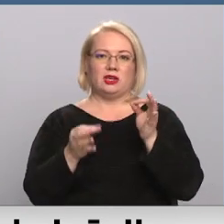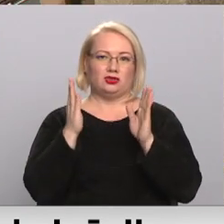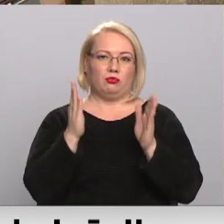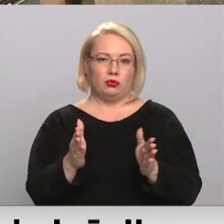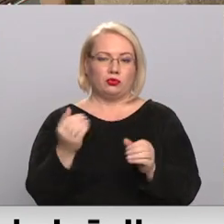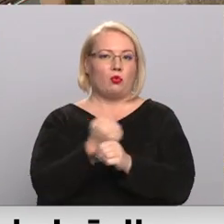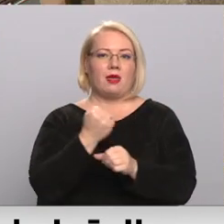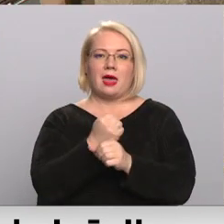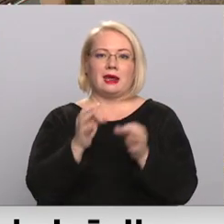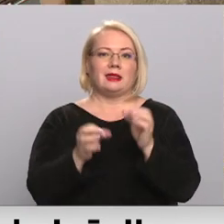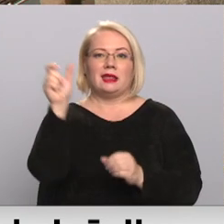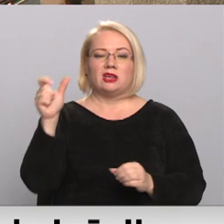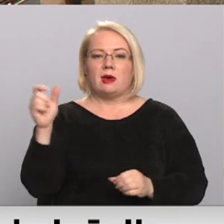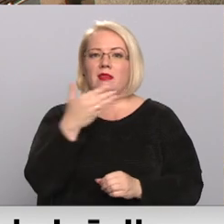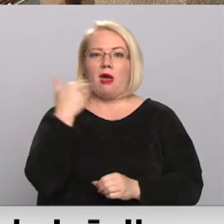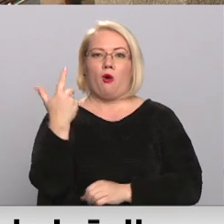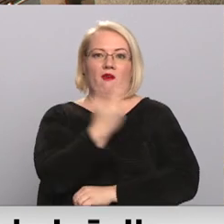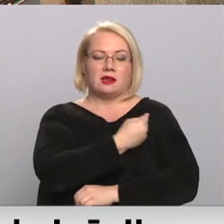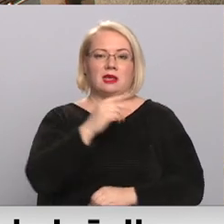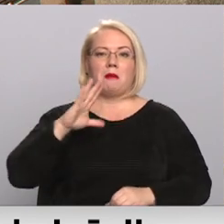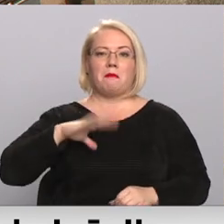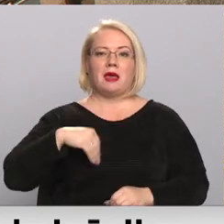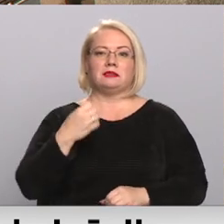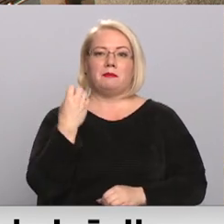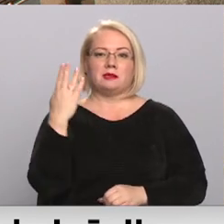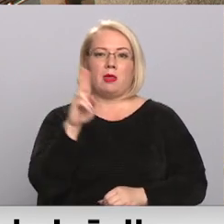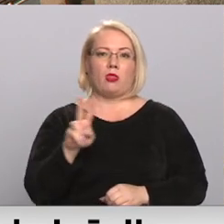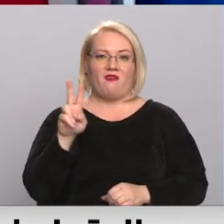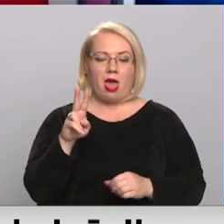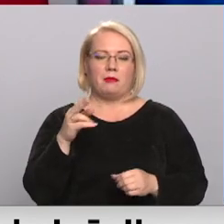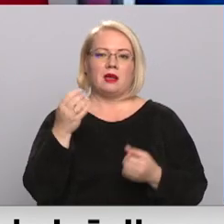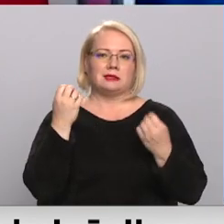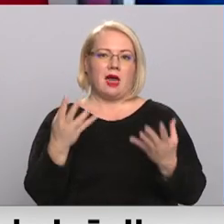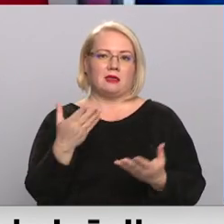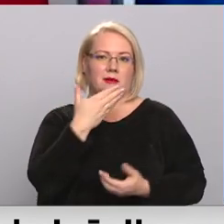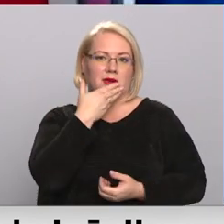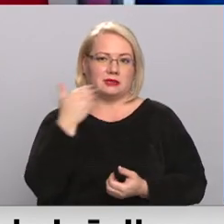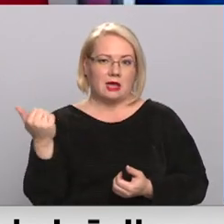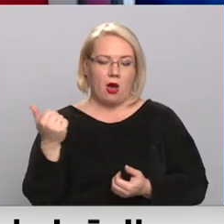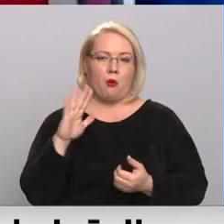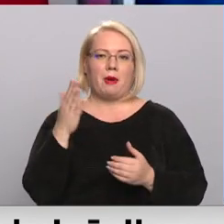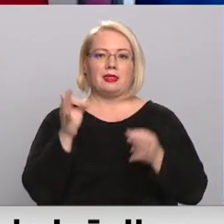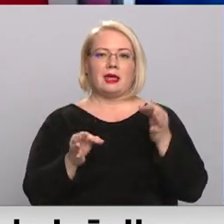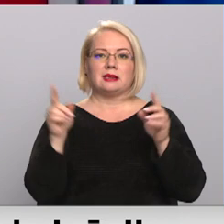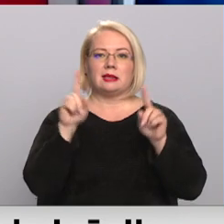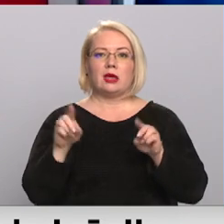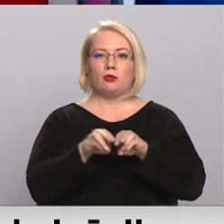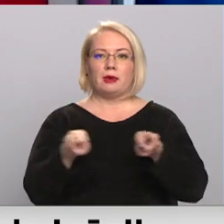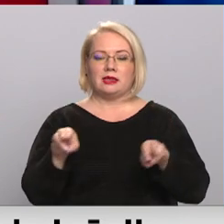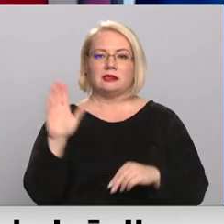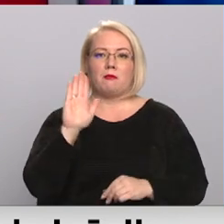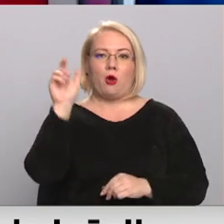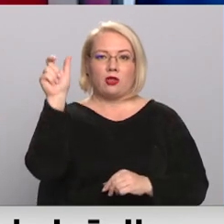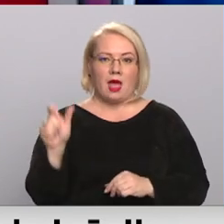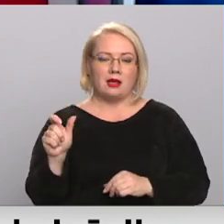tiesnišiem, kuri nebūs vakcinējušies, pēc 15. novembra pagaidām skaidrības nēsot. Savukārt tieslietu ministres Jānis Bordāns jau